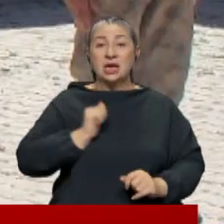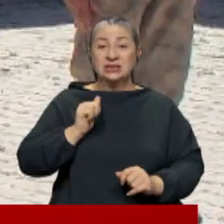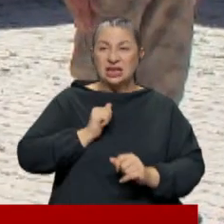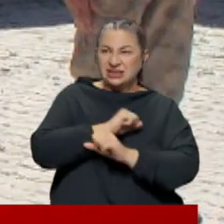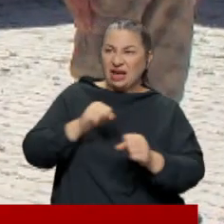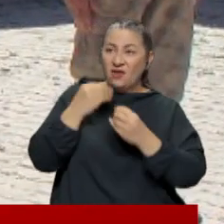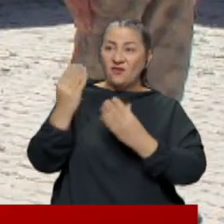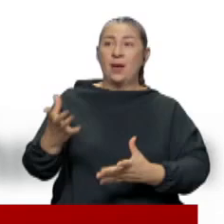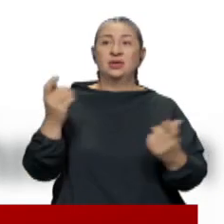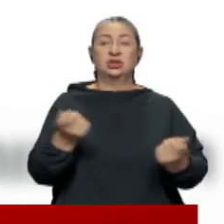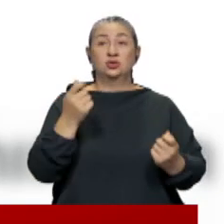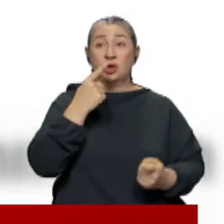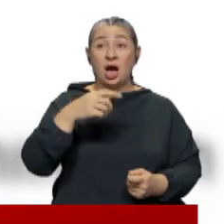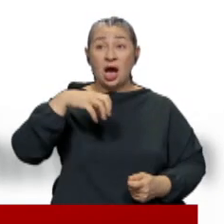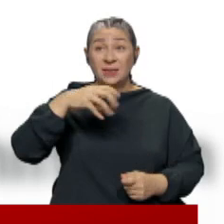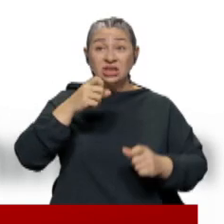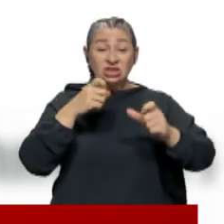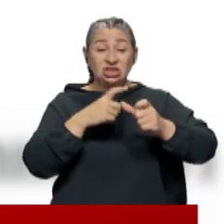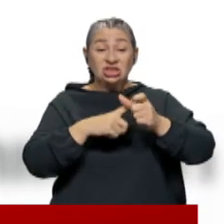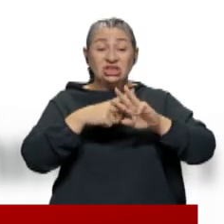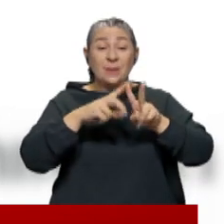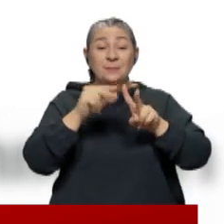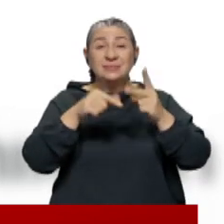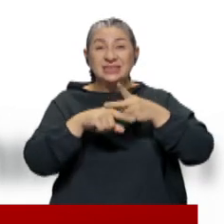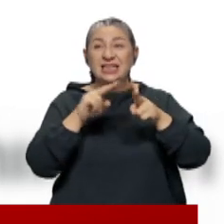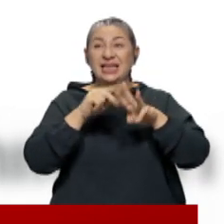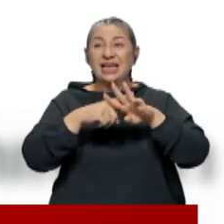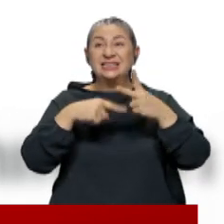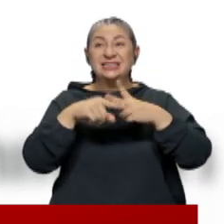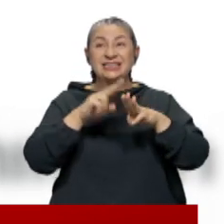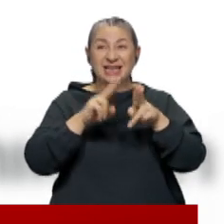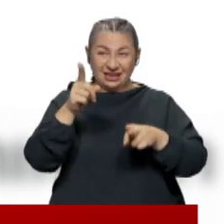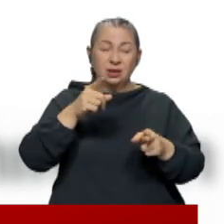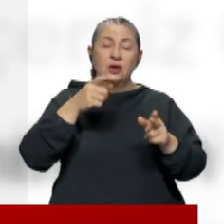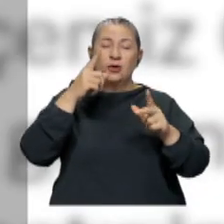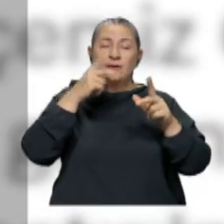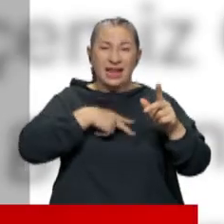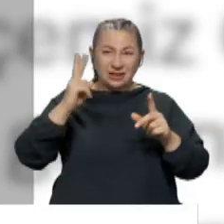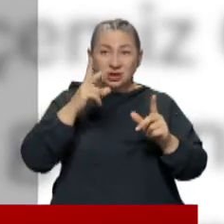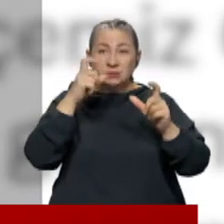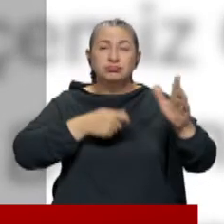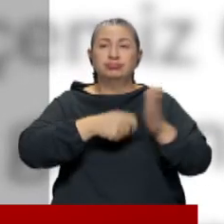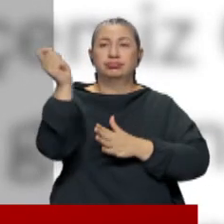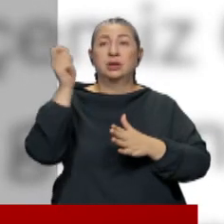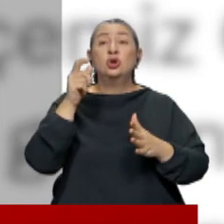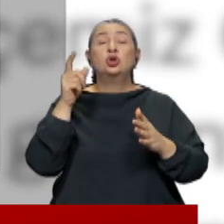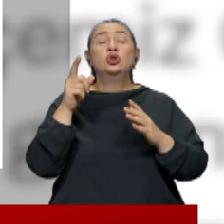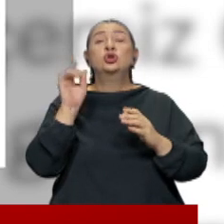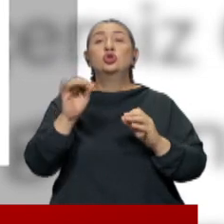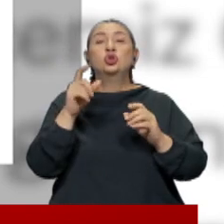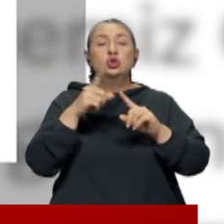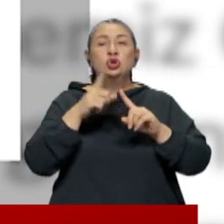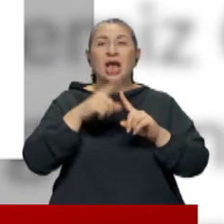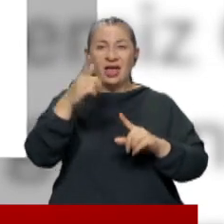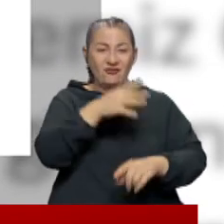yıpratma amacı taşıdığını söyledi. AK Partili Çemiş Gezek Belediyesi o paylaşımı sildi. Tunceli Valiliği de konunun tüm yönleriyle araştırılması için